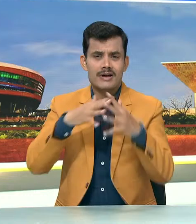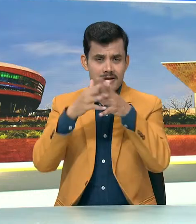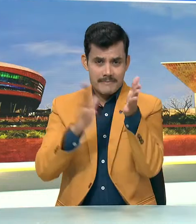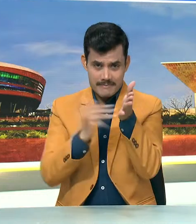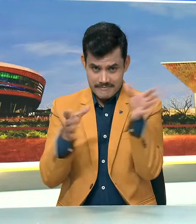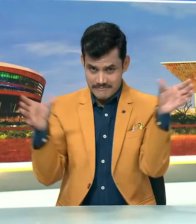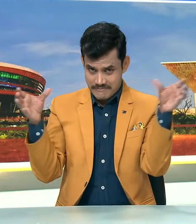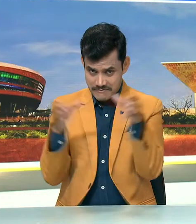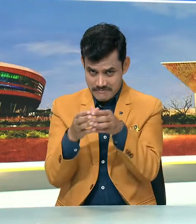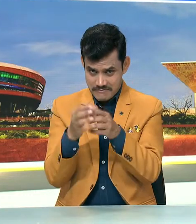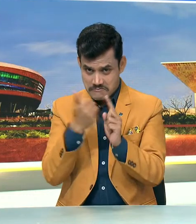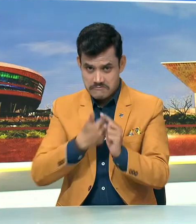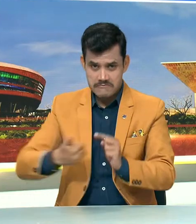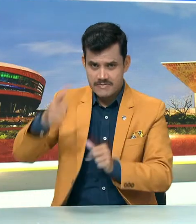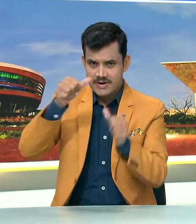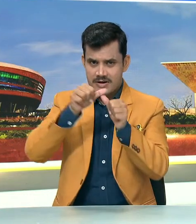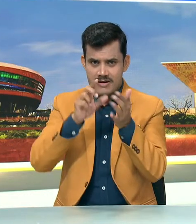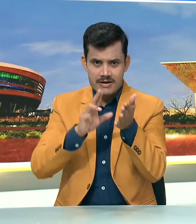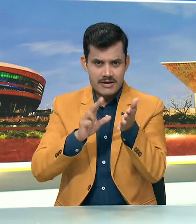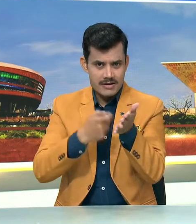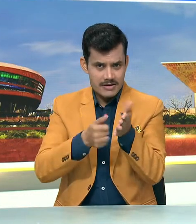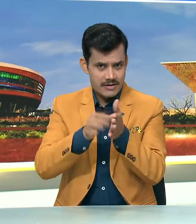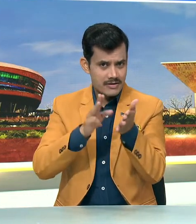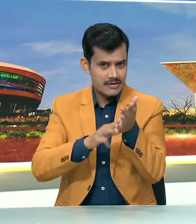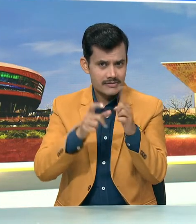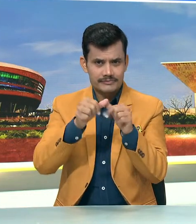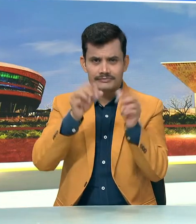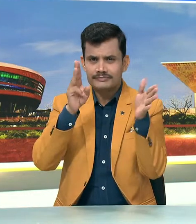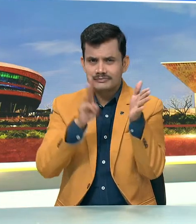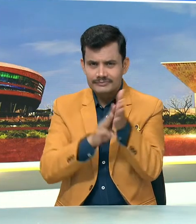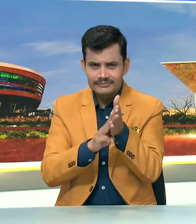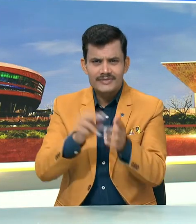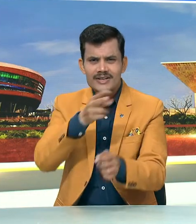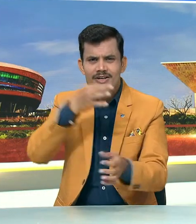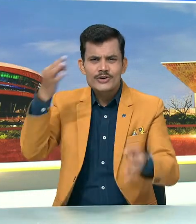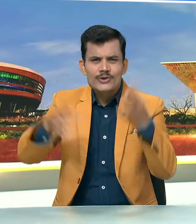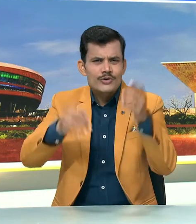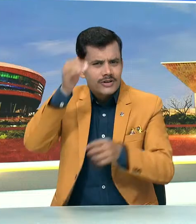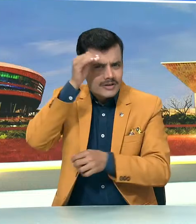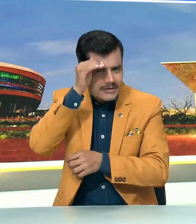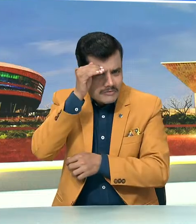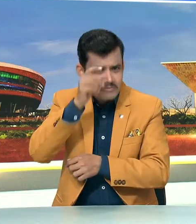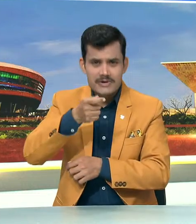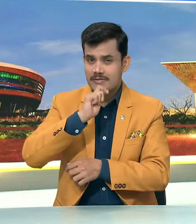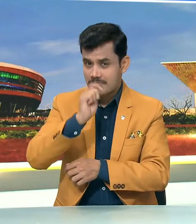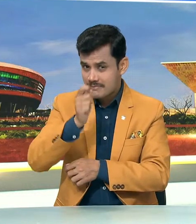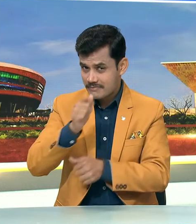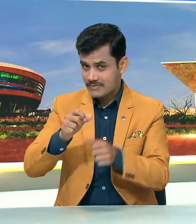मंत्राले के प्रवक्ता अरिंदम बागजी ने उन रिपोर्टों पर मीडिया के सवालों के जवाब में